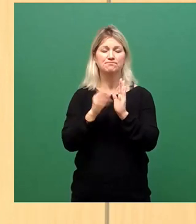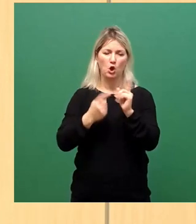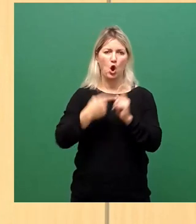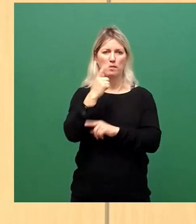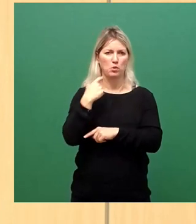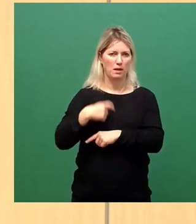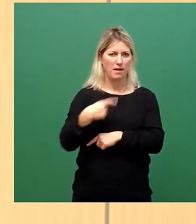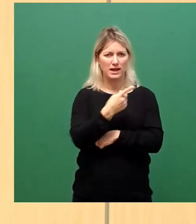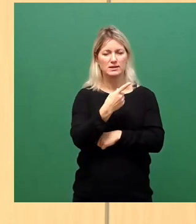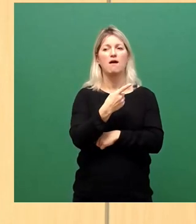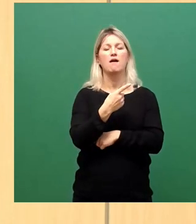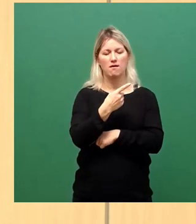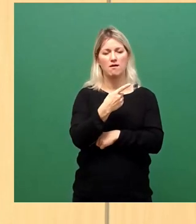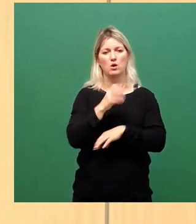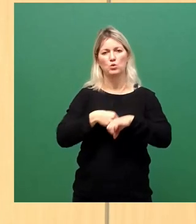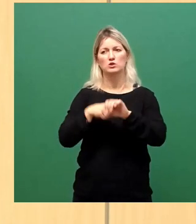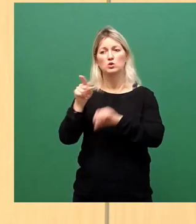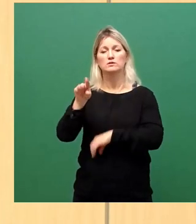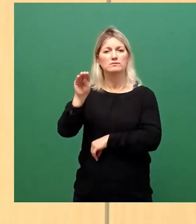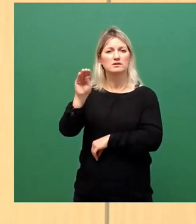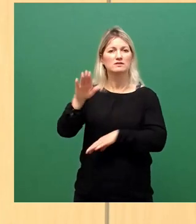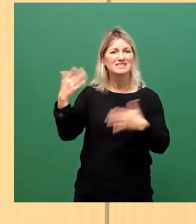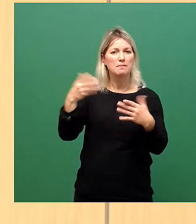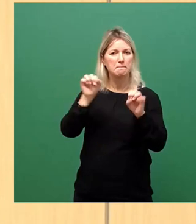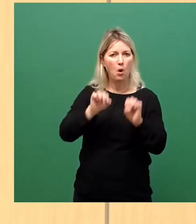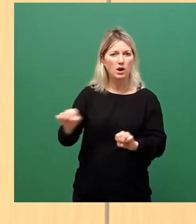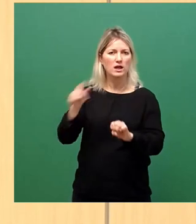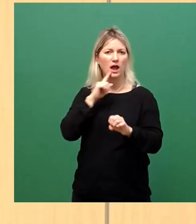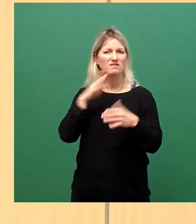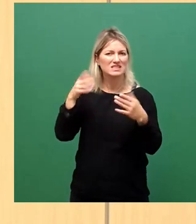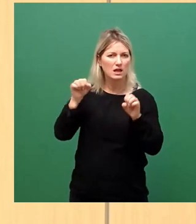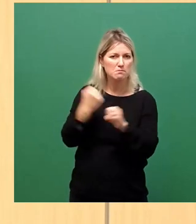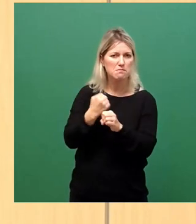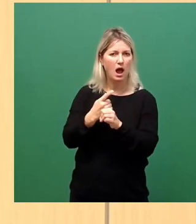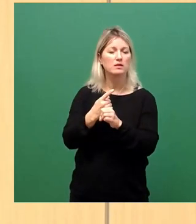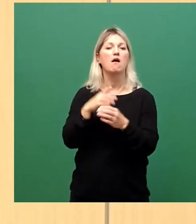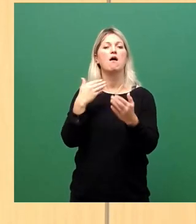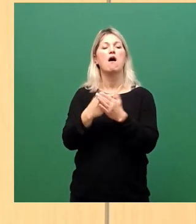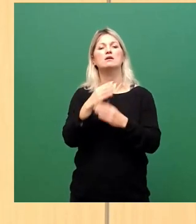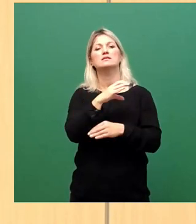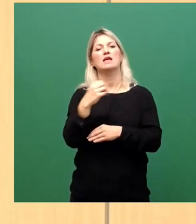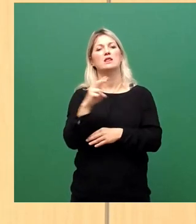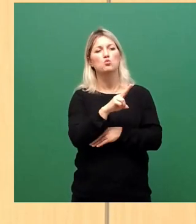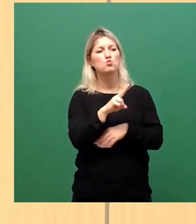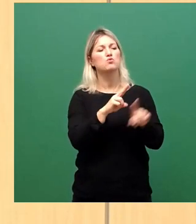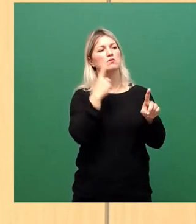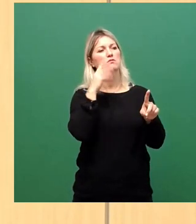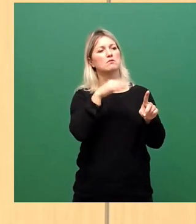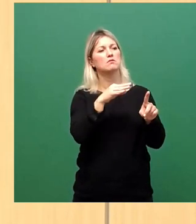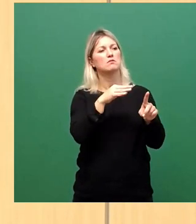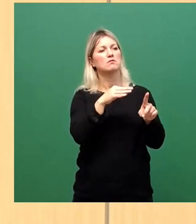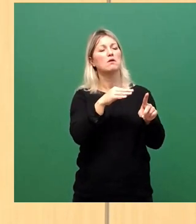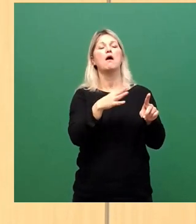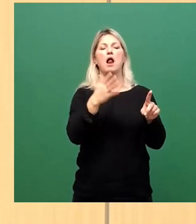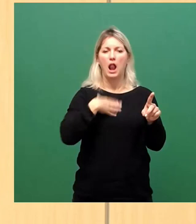aufzuzeigen, welche Möglichkeiten bestehen und zulässig sind. Bis die CDU auf die Idee kam, da lieber auch nochmal eine Runde zu drehen